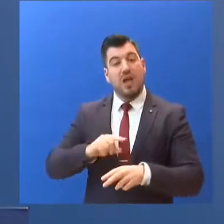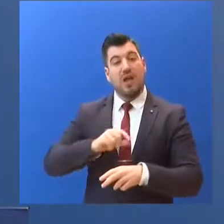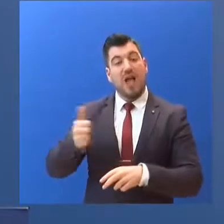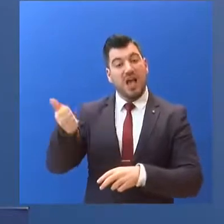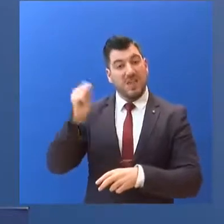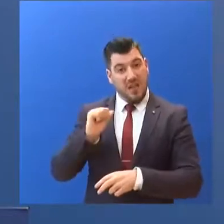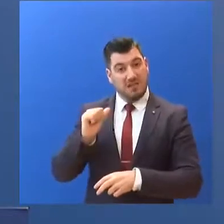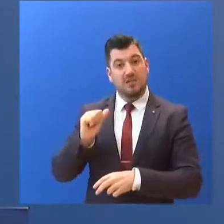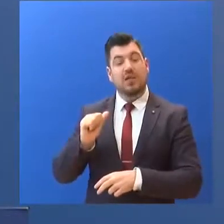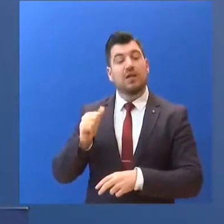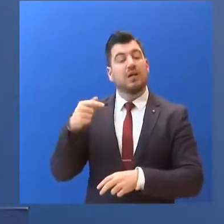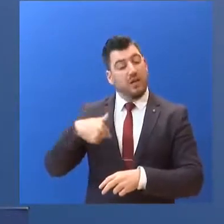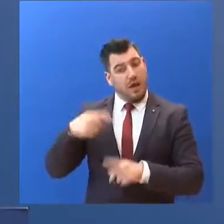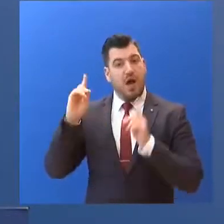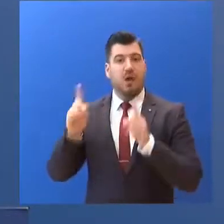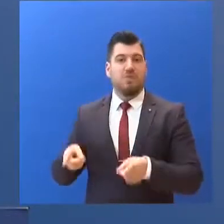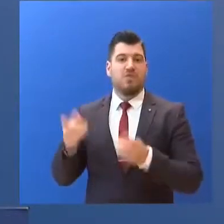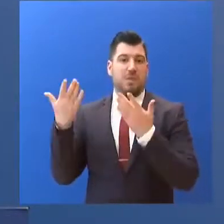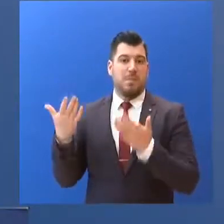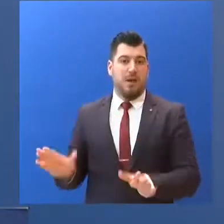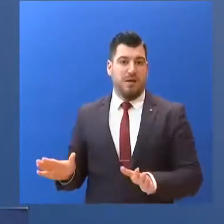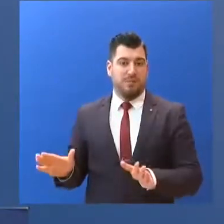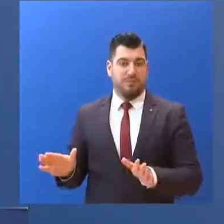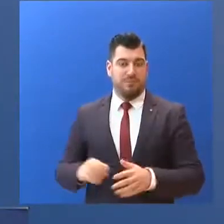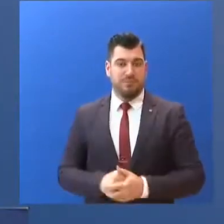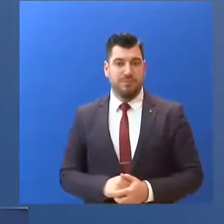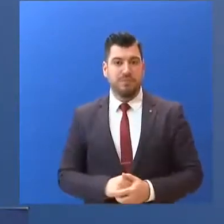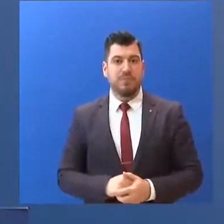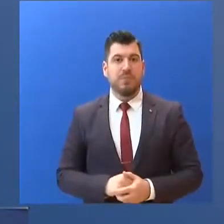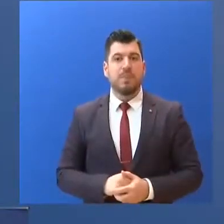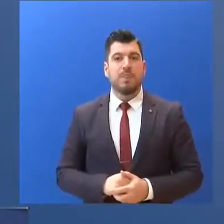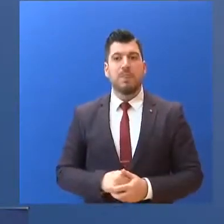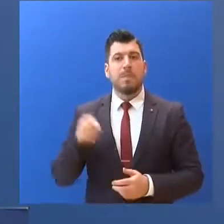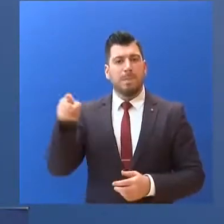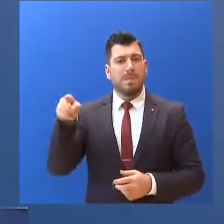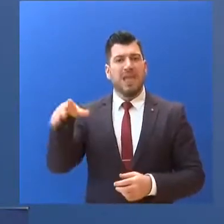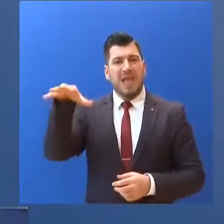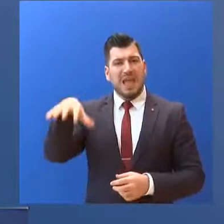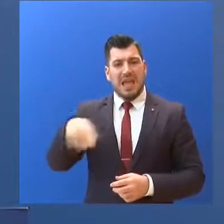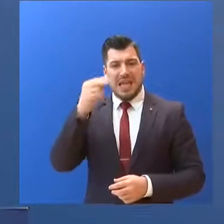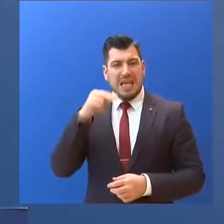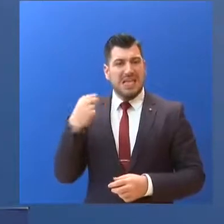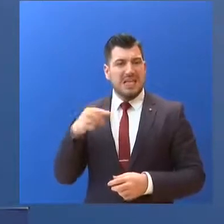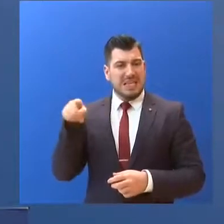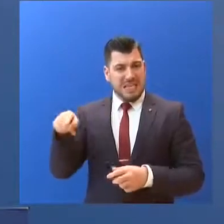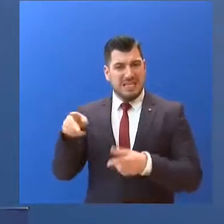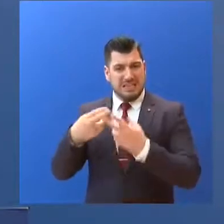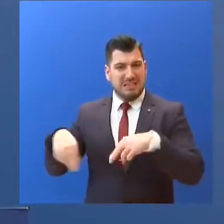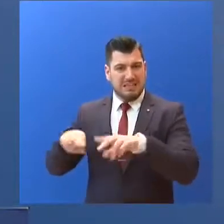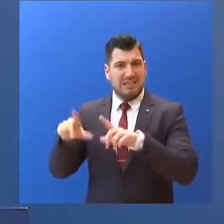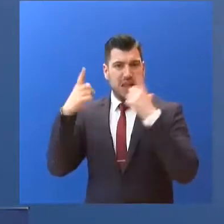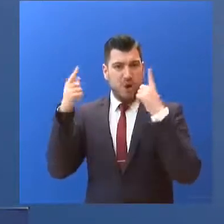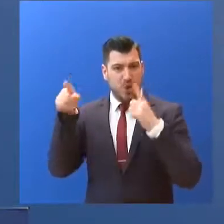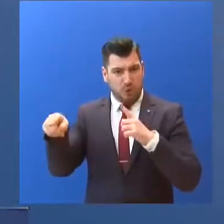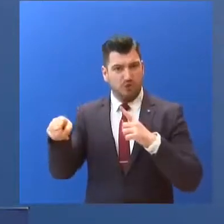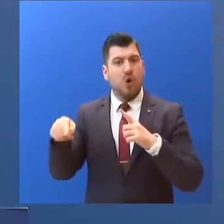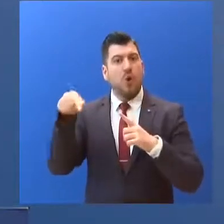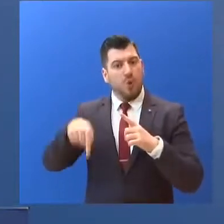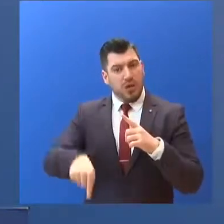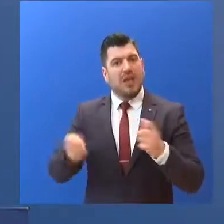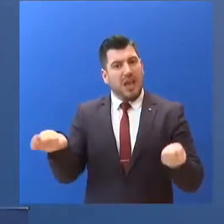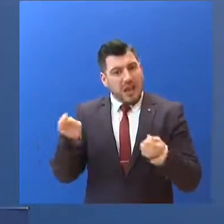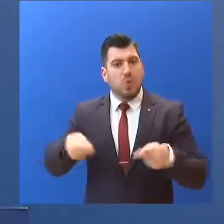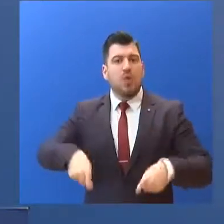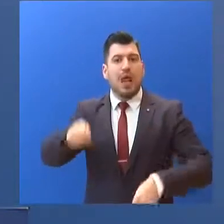και μετρημένη απόφαση. Αναφορικά με την πρόταση της ΣΕΡΑ ΣΕΡΑ ΣΥΝΟΔ... να γίνουν λειτουργίες των εκκλησιών... και κλεισμένων των